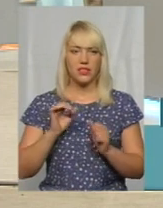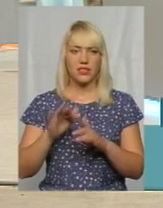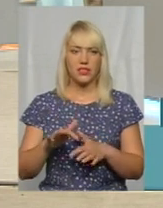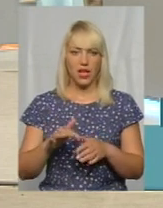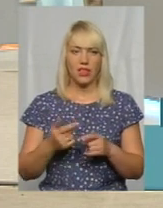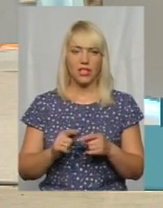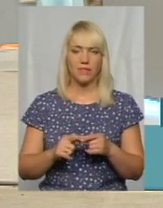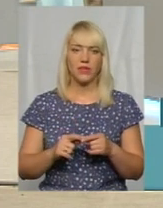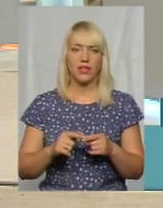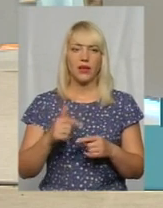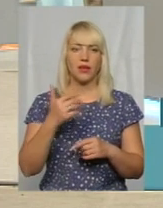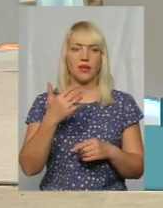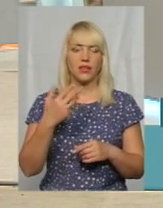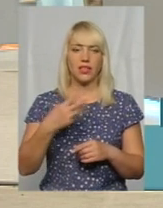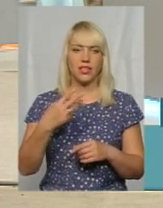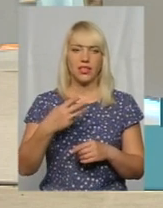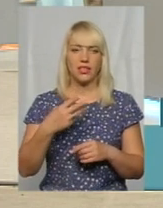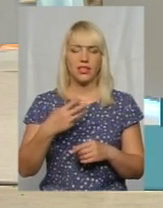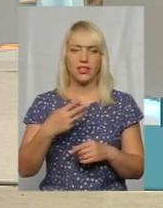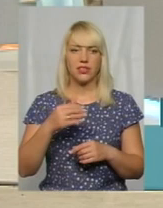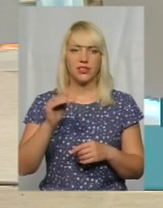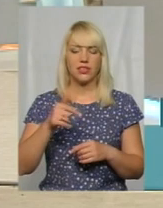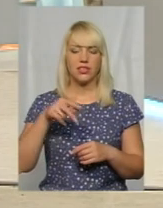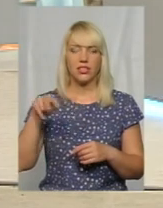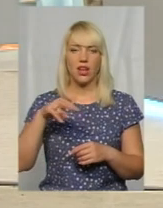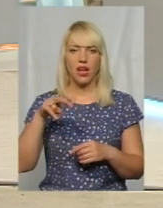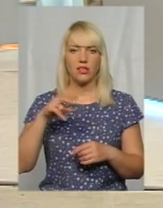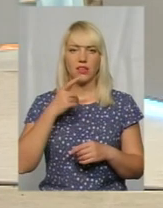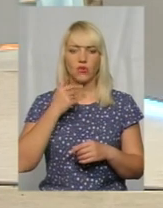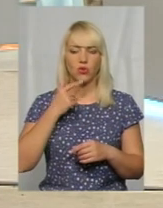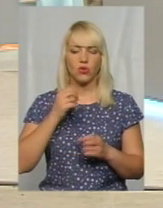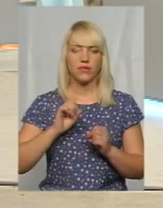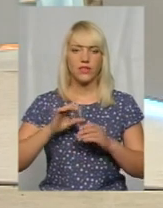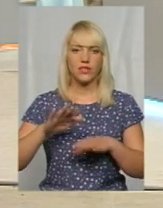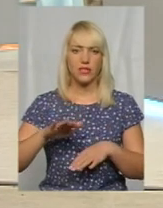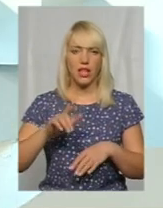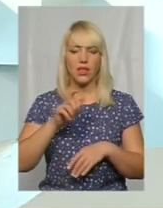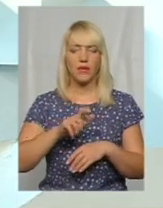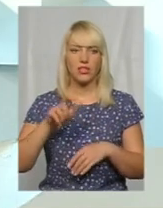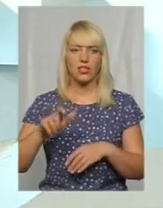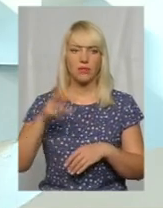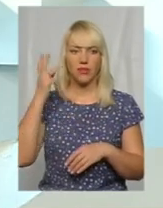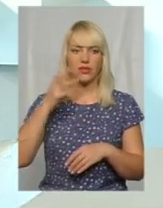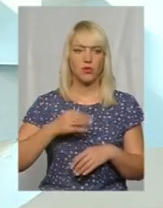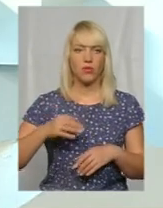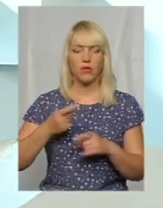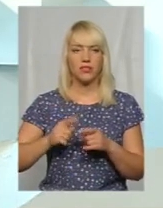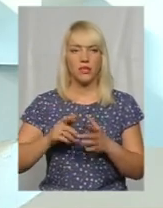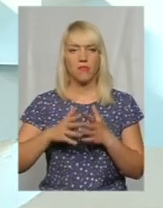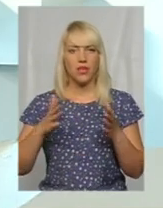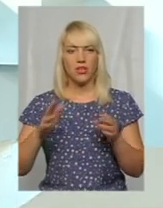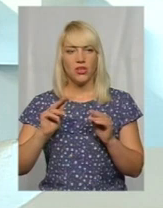тисяч літрів крові на сьогоднішній день мешканці Хмельницької області. Тобто це більше, ніж зазвичайний день?